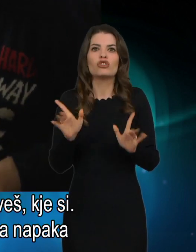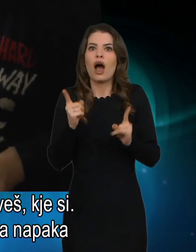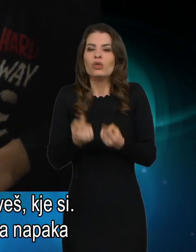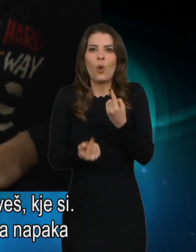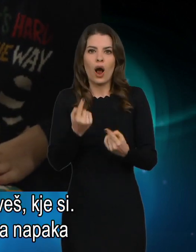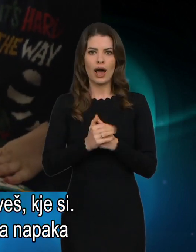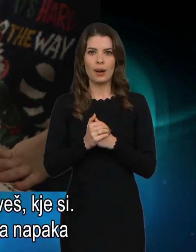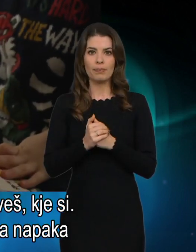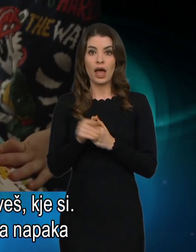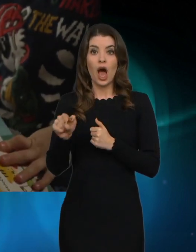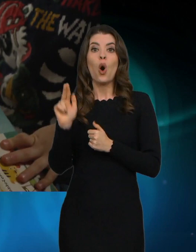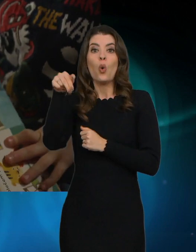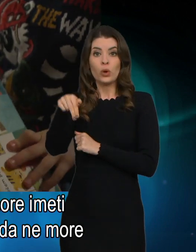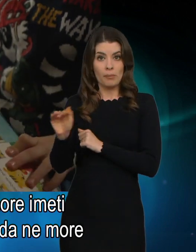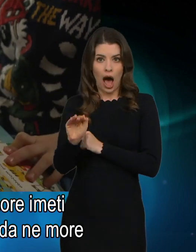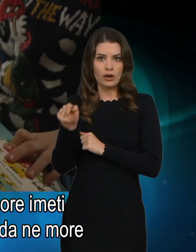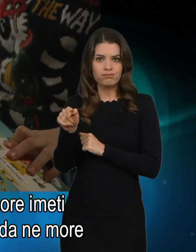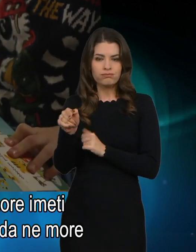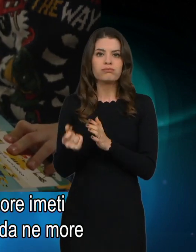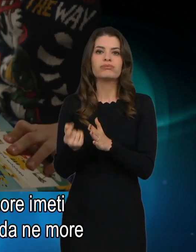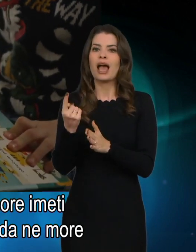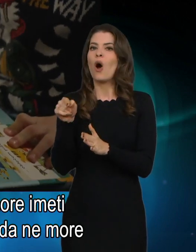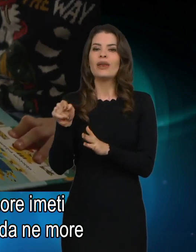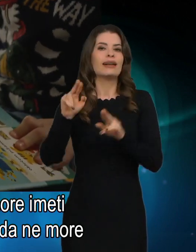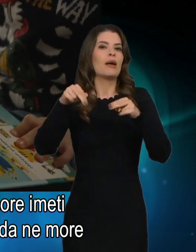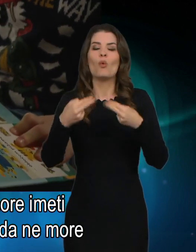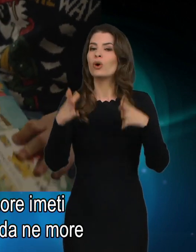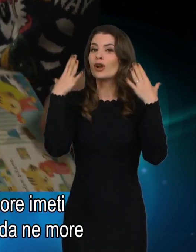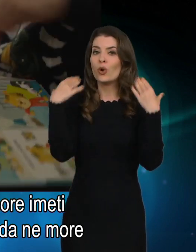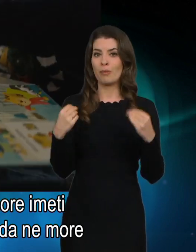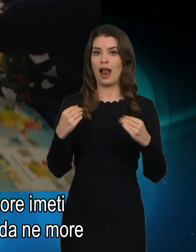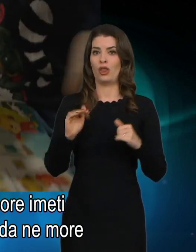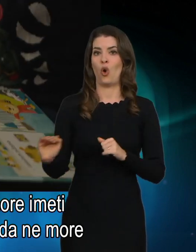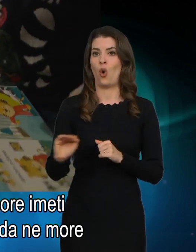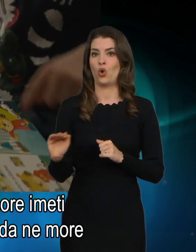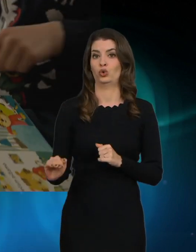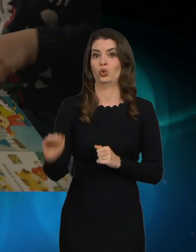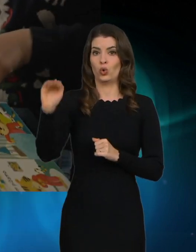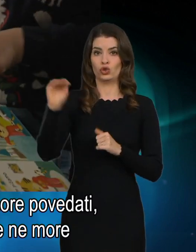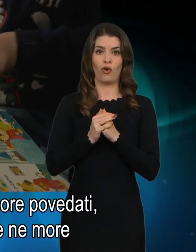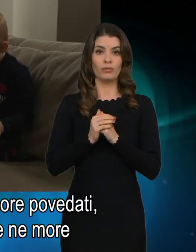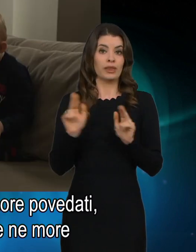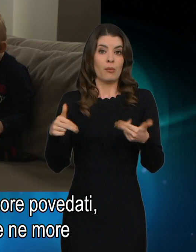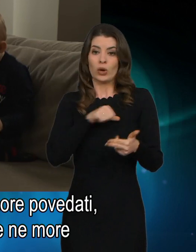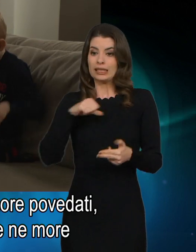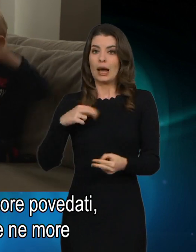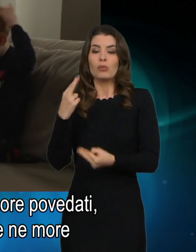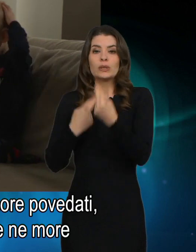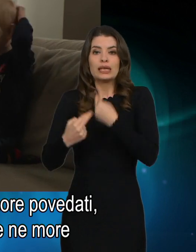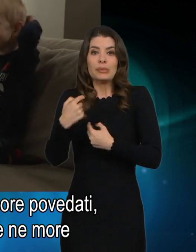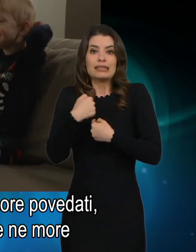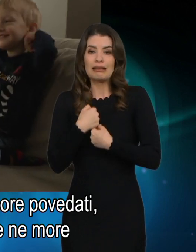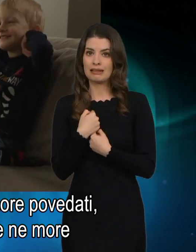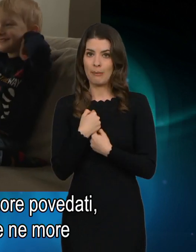praktično ta napaka povzročila, da ne more imeti normalnega otroštva, da ne more poskrbeti za sebe, da ne more